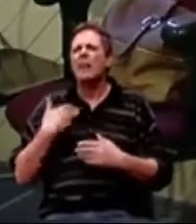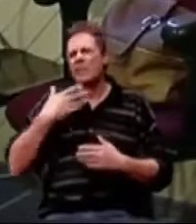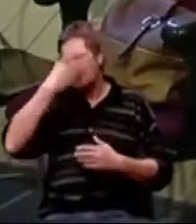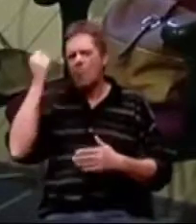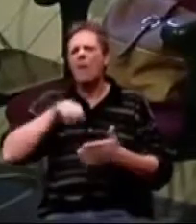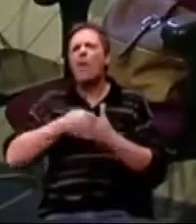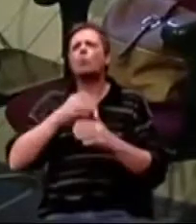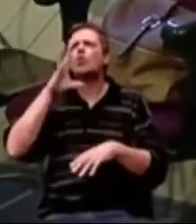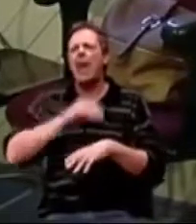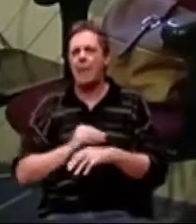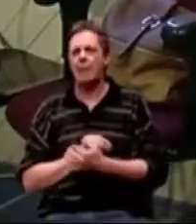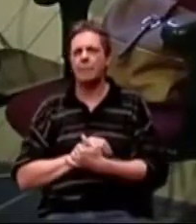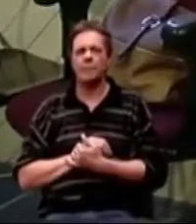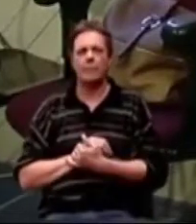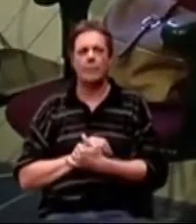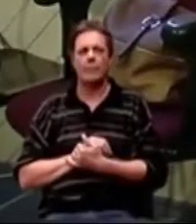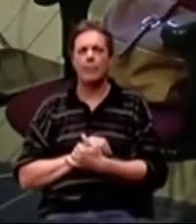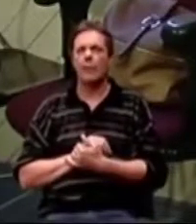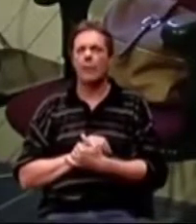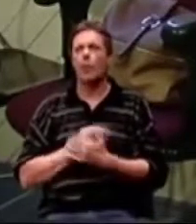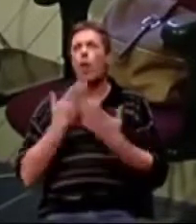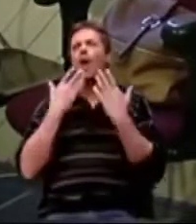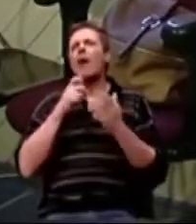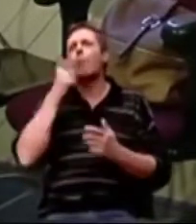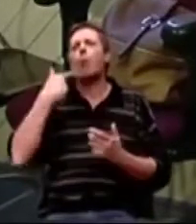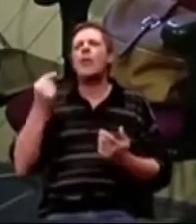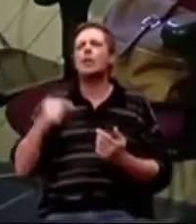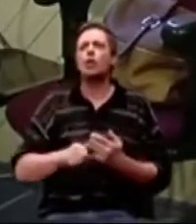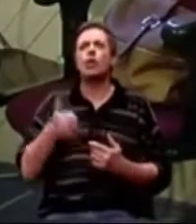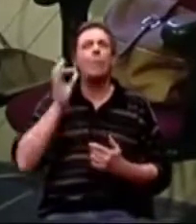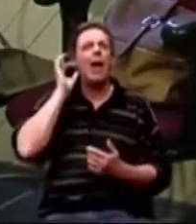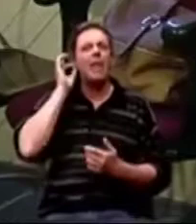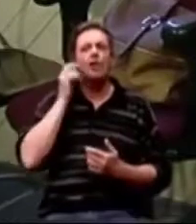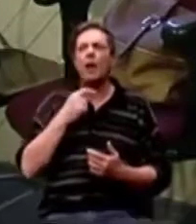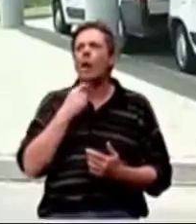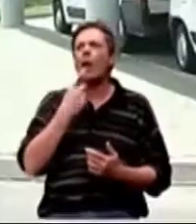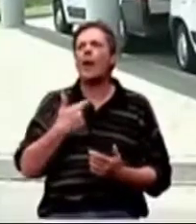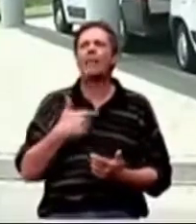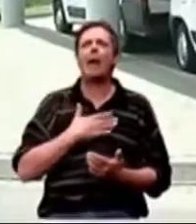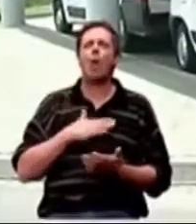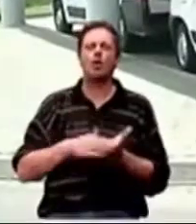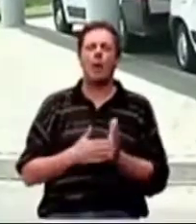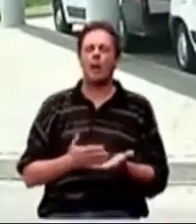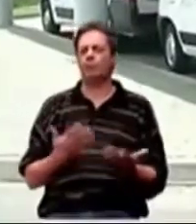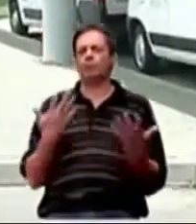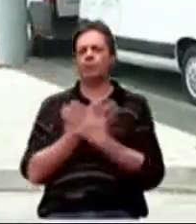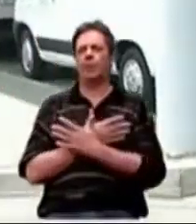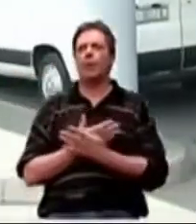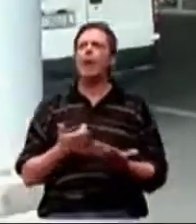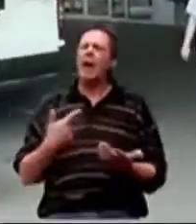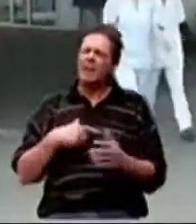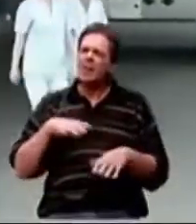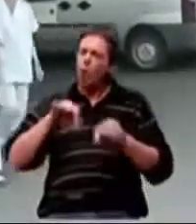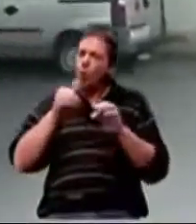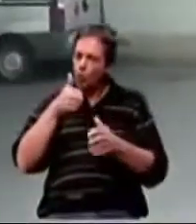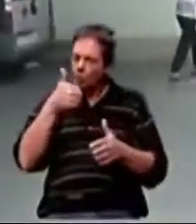ključ od stana. I ona je, joj, hvala Bogu da si došla, tu je bila jedna žena koja je tvrdila da je moja. Kada se otkriju prve naznake i simptomi